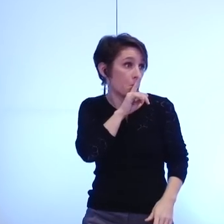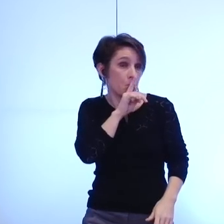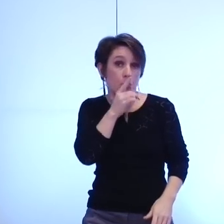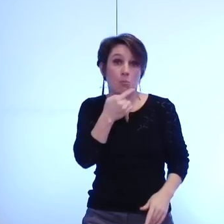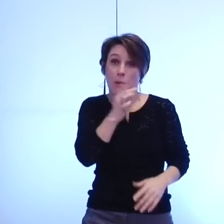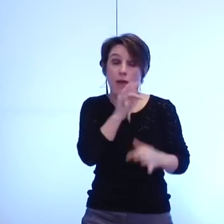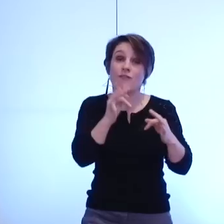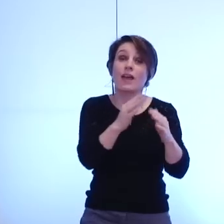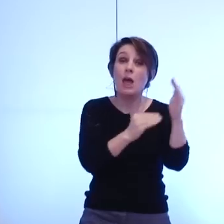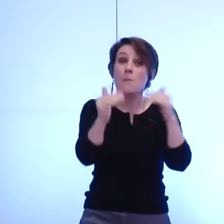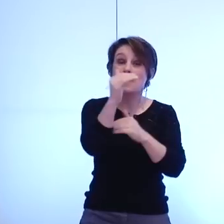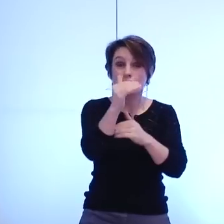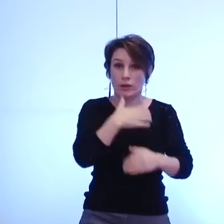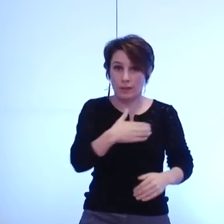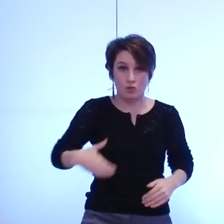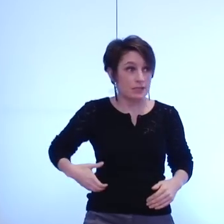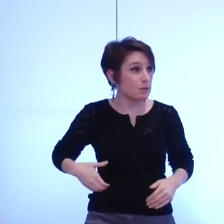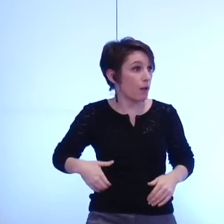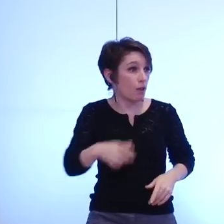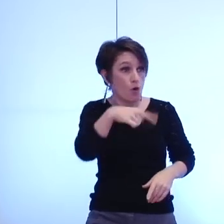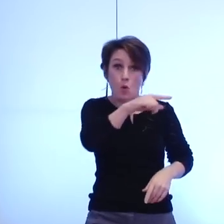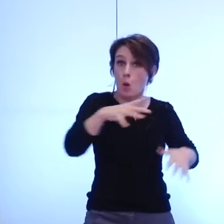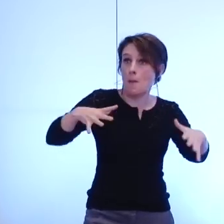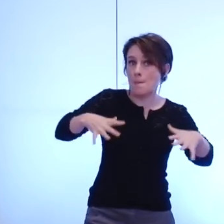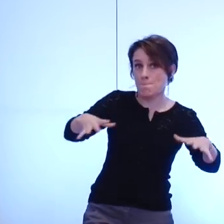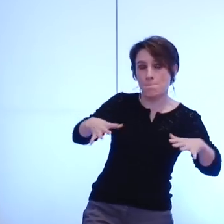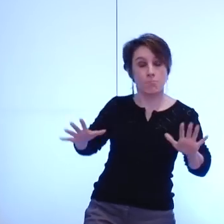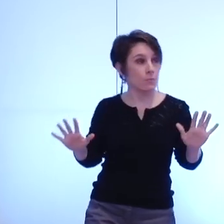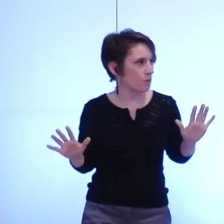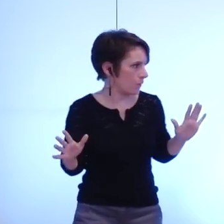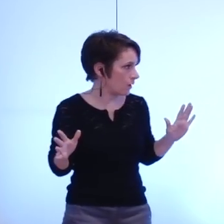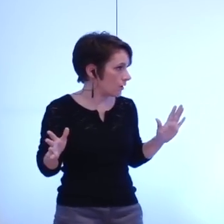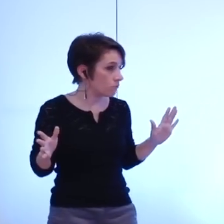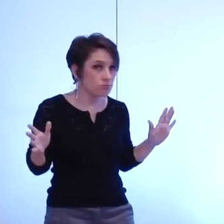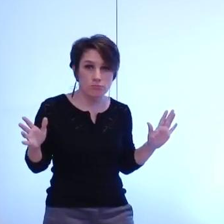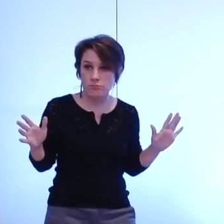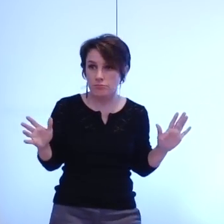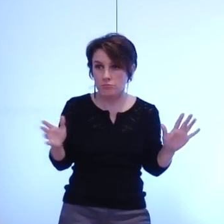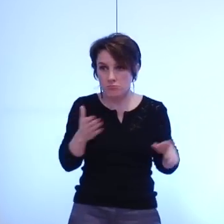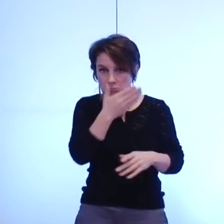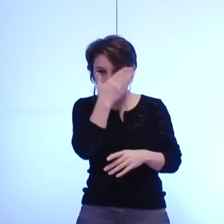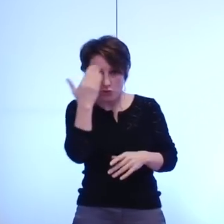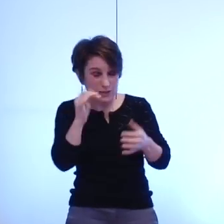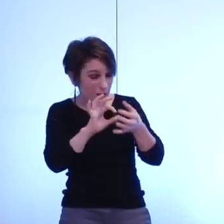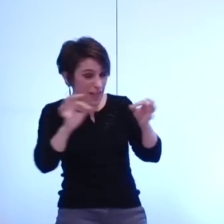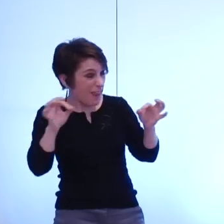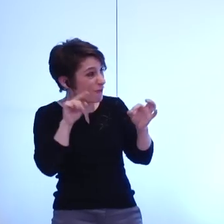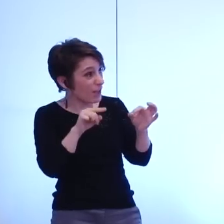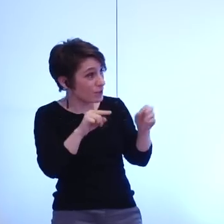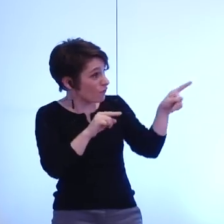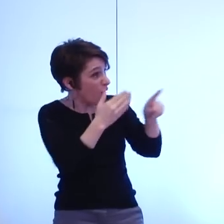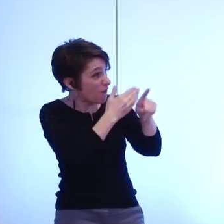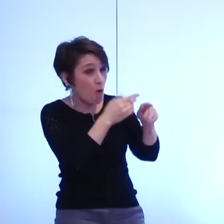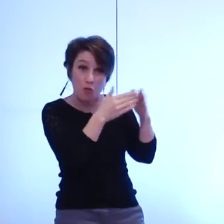suit je ne suis pas sûr que vous ayez été consulté sur la rédaction de ce paragraphe en l'espèce